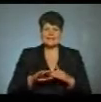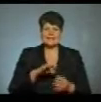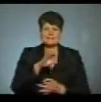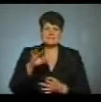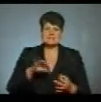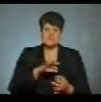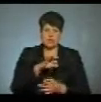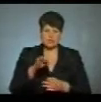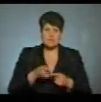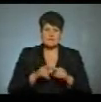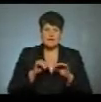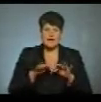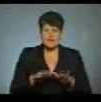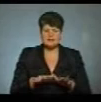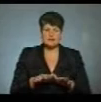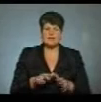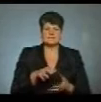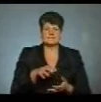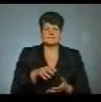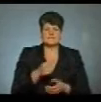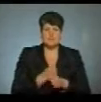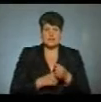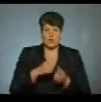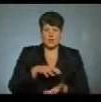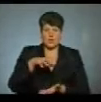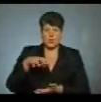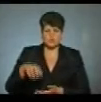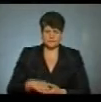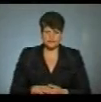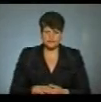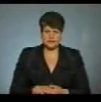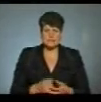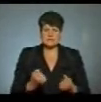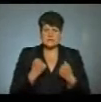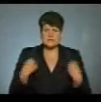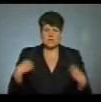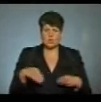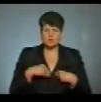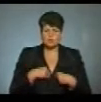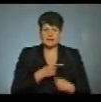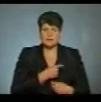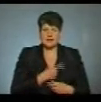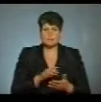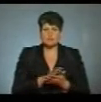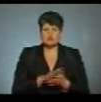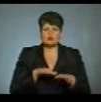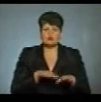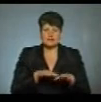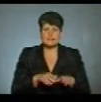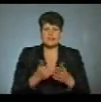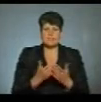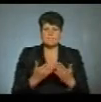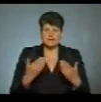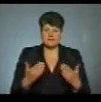-сиротам. Це акція «Великодній кошик». Захисні костюми для медиків безкоштовно шиють на меблевій